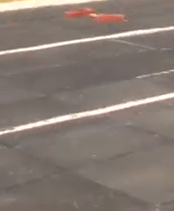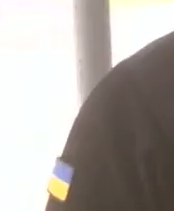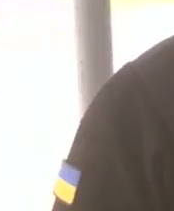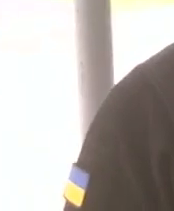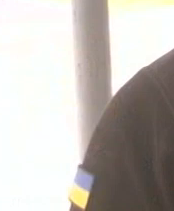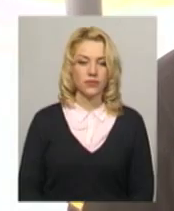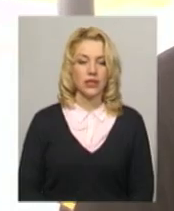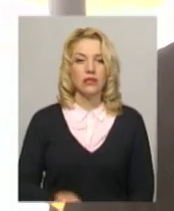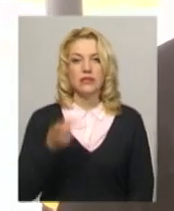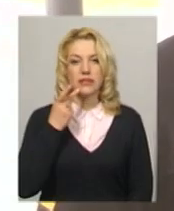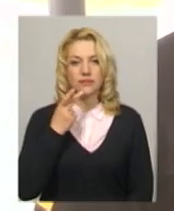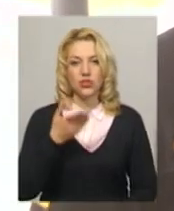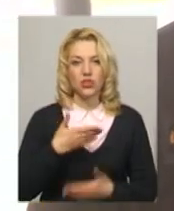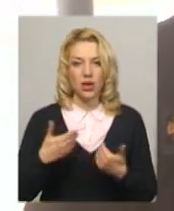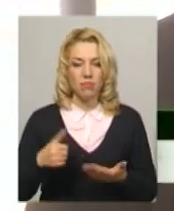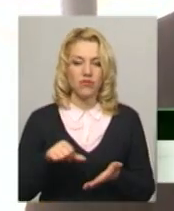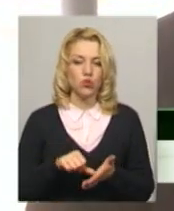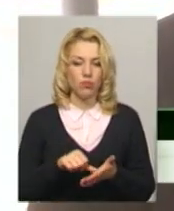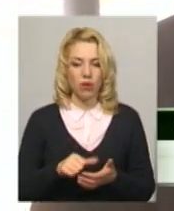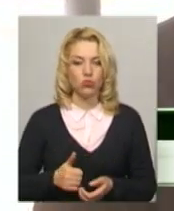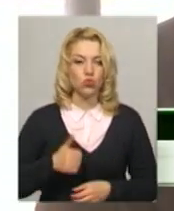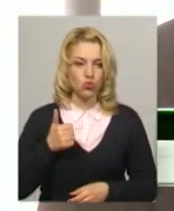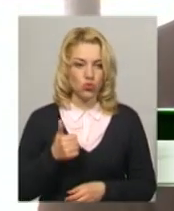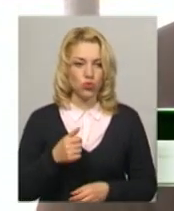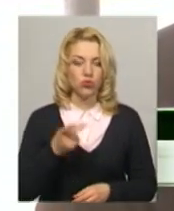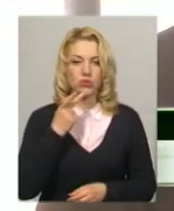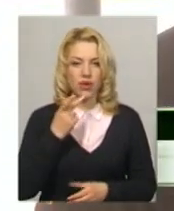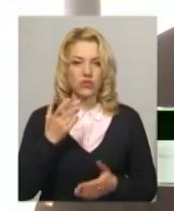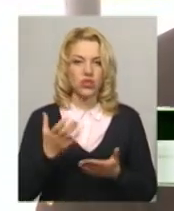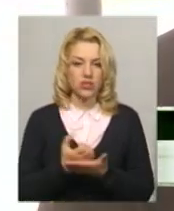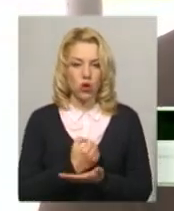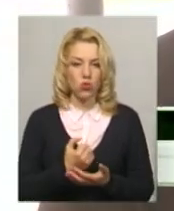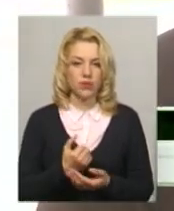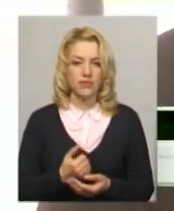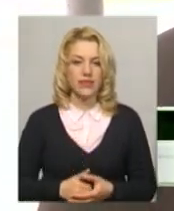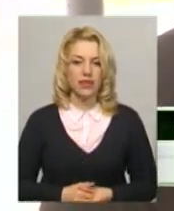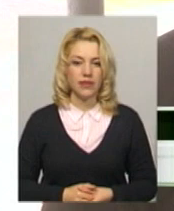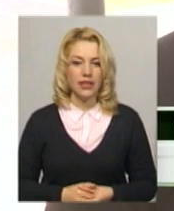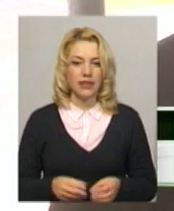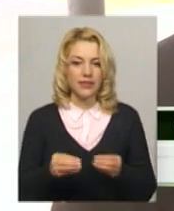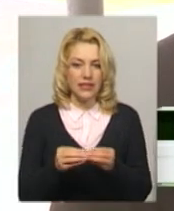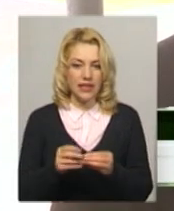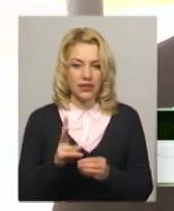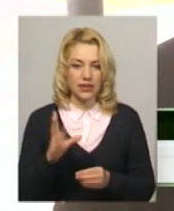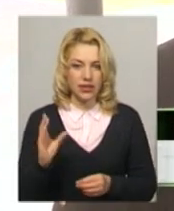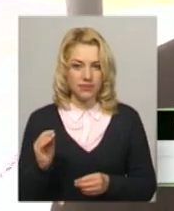Зазвичай ми виступаємо достойно. Завжди ми знаходимося в десятки